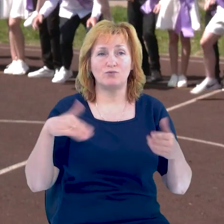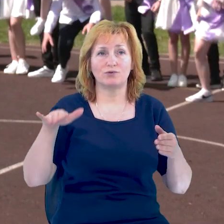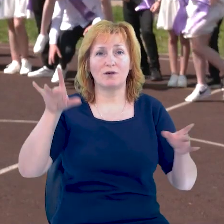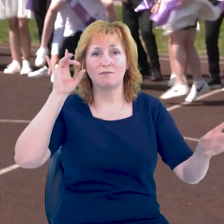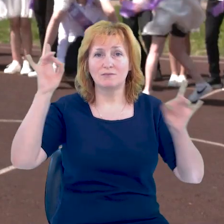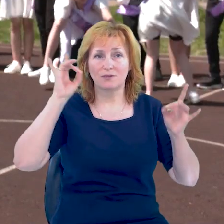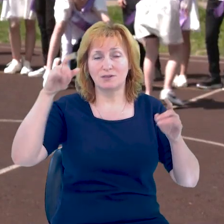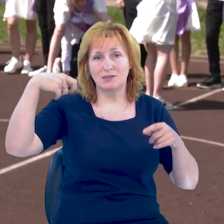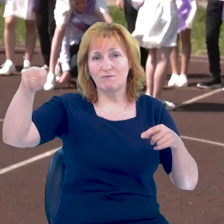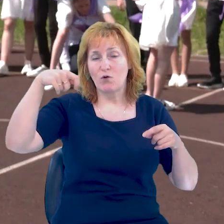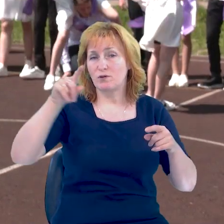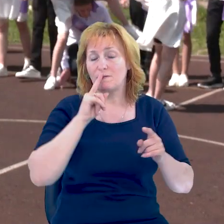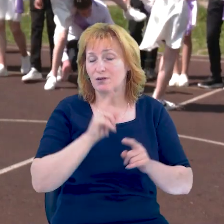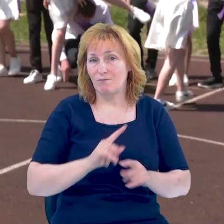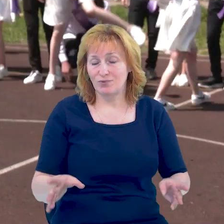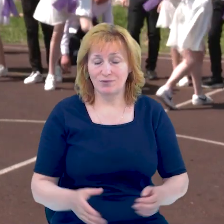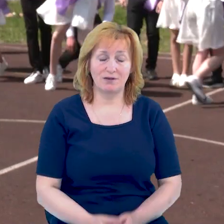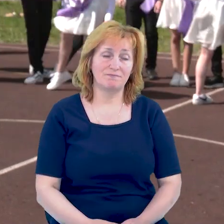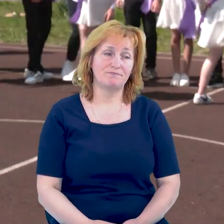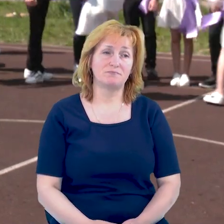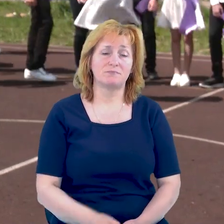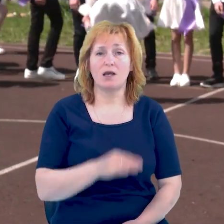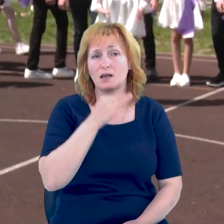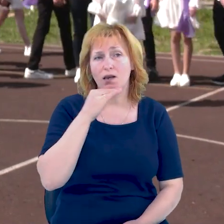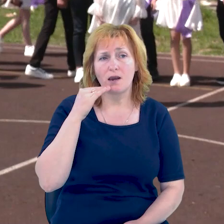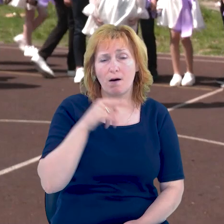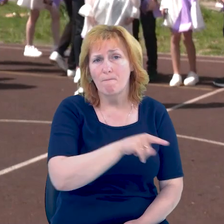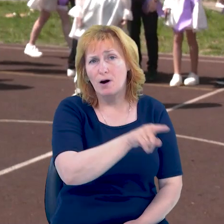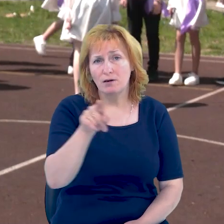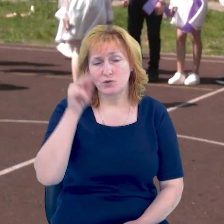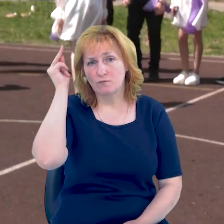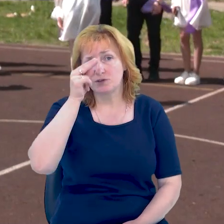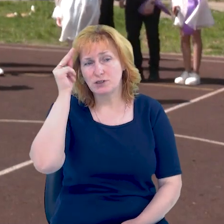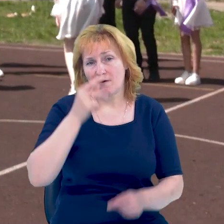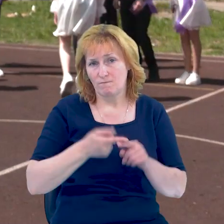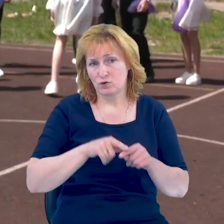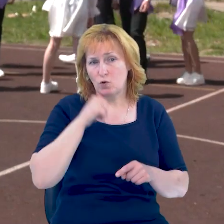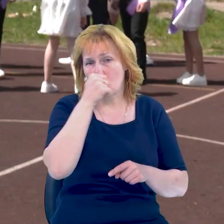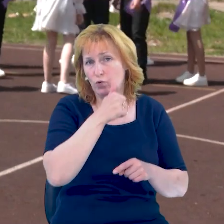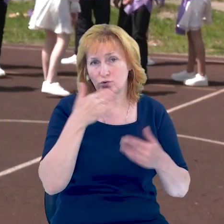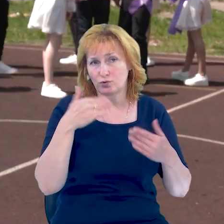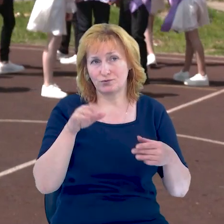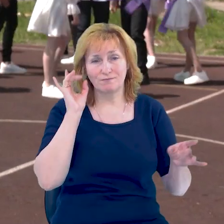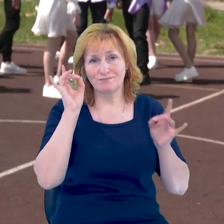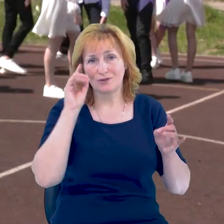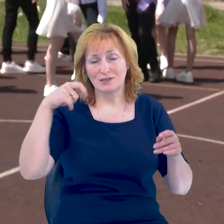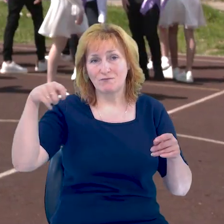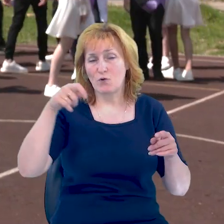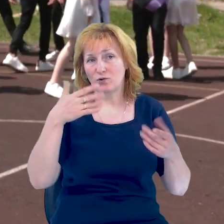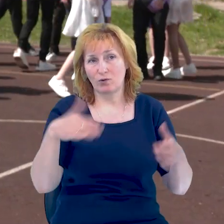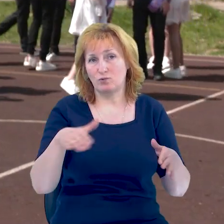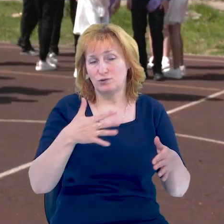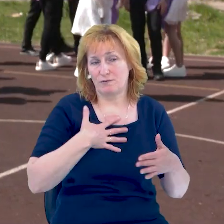дзвоника. Для багатьох дітей в цьому році взагалі не прозвонить дзвоника, тому що вони